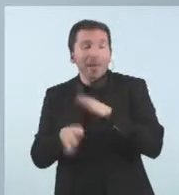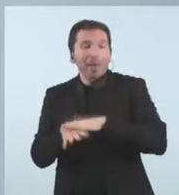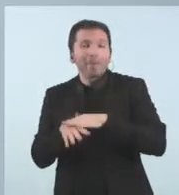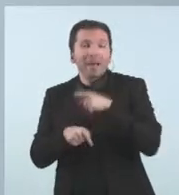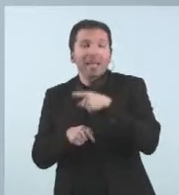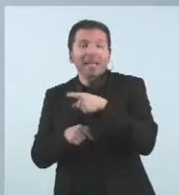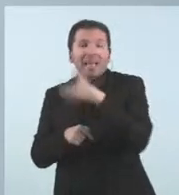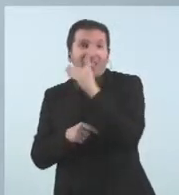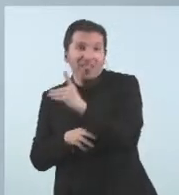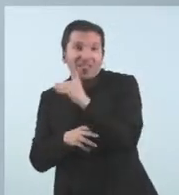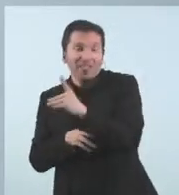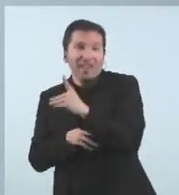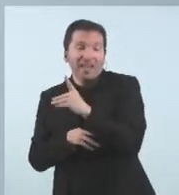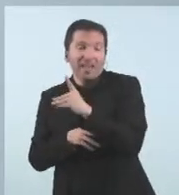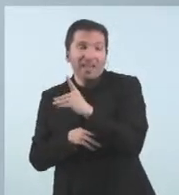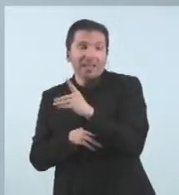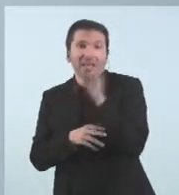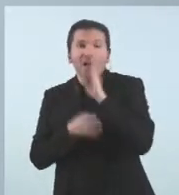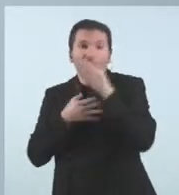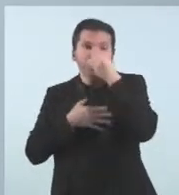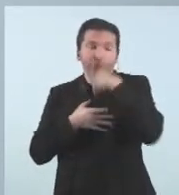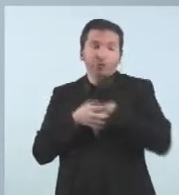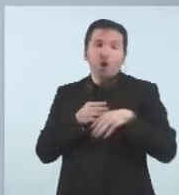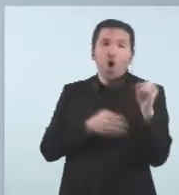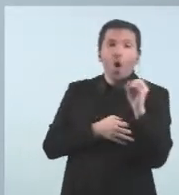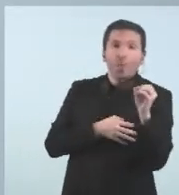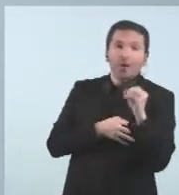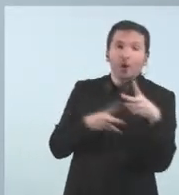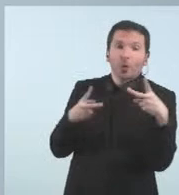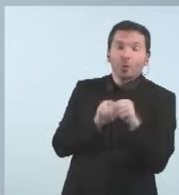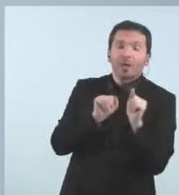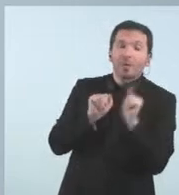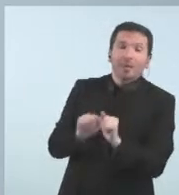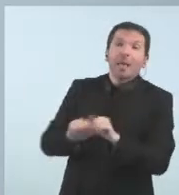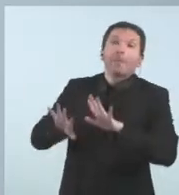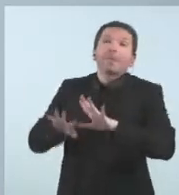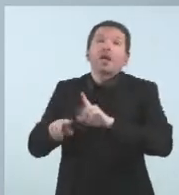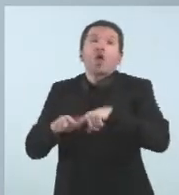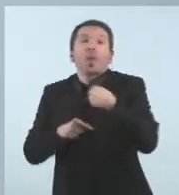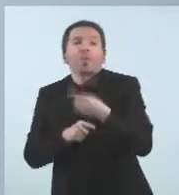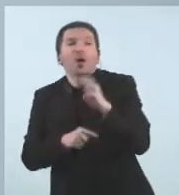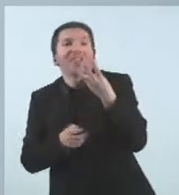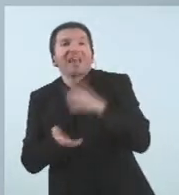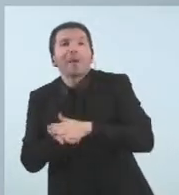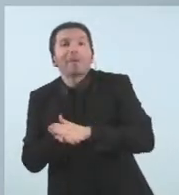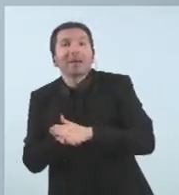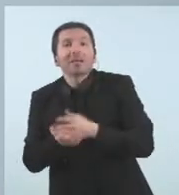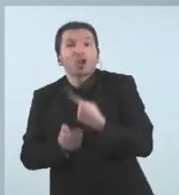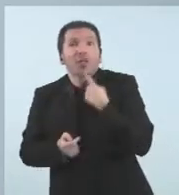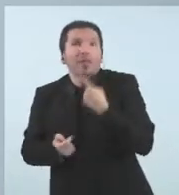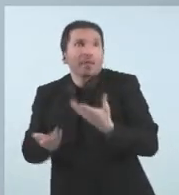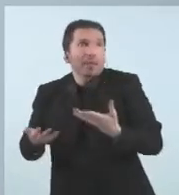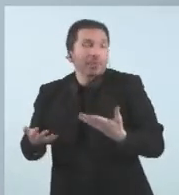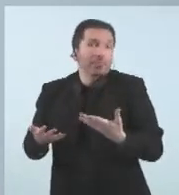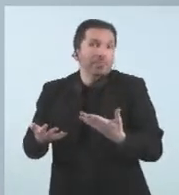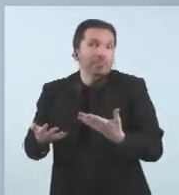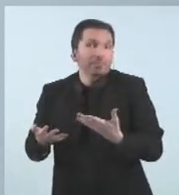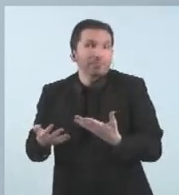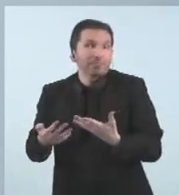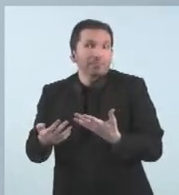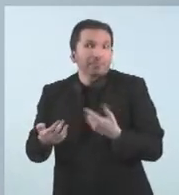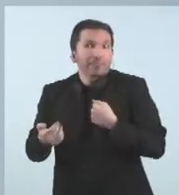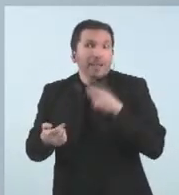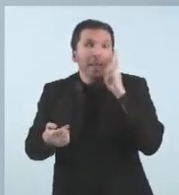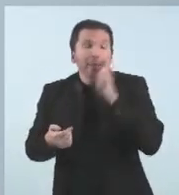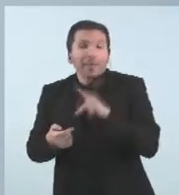amb Omicron després passarem a tres mesos però el millor al cap de tres mesos diguem mira escolta mireu hem vist que